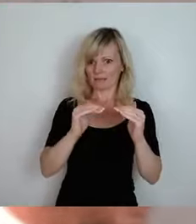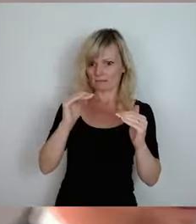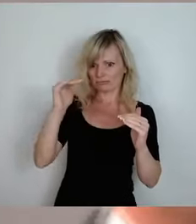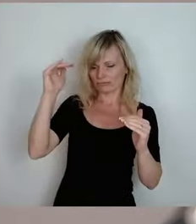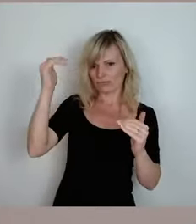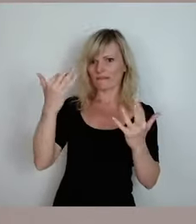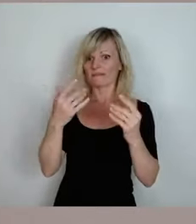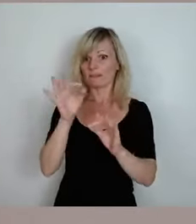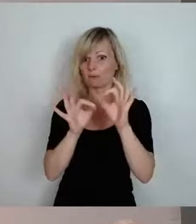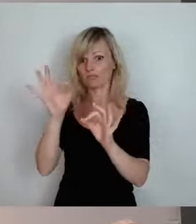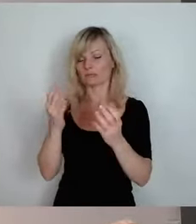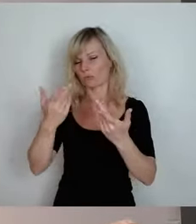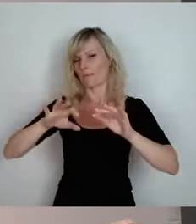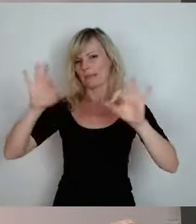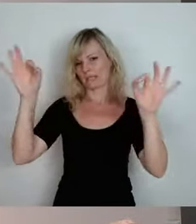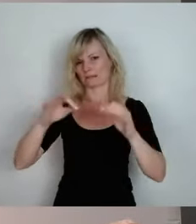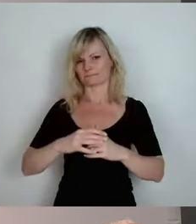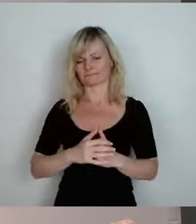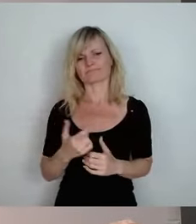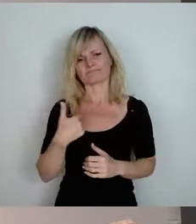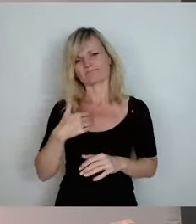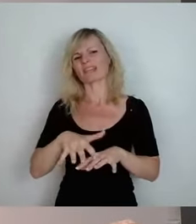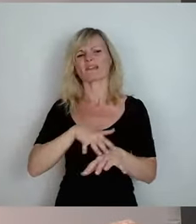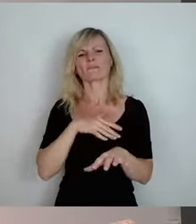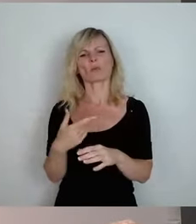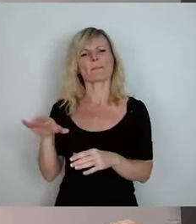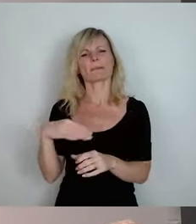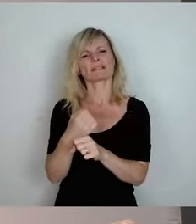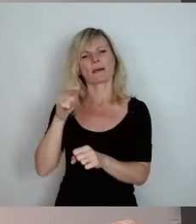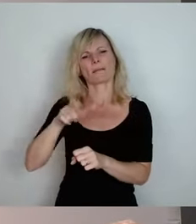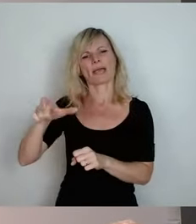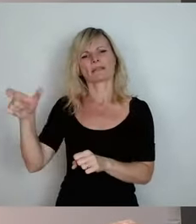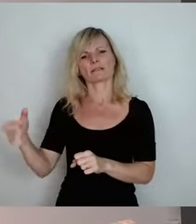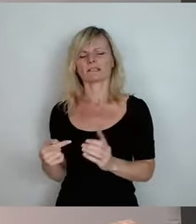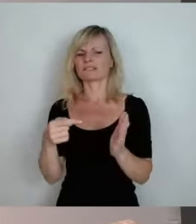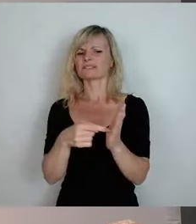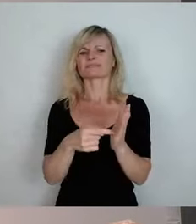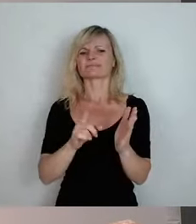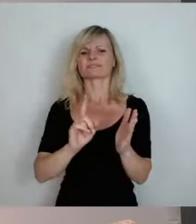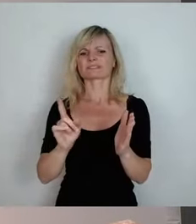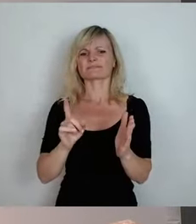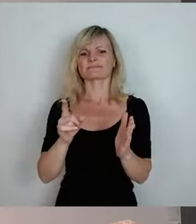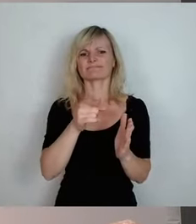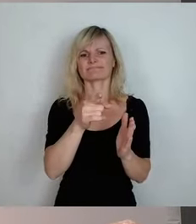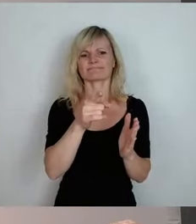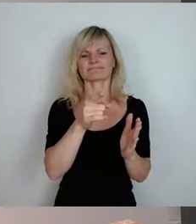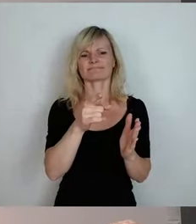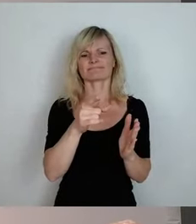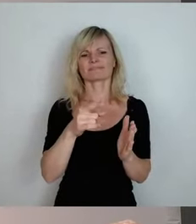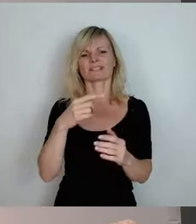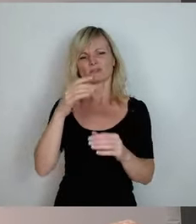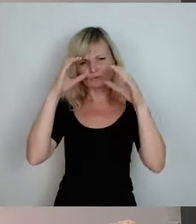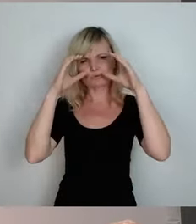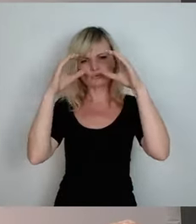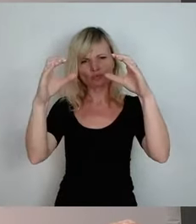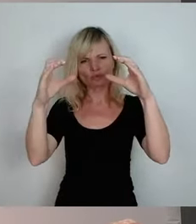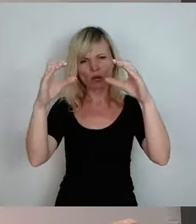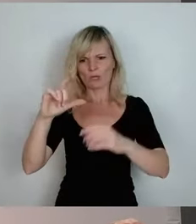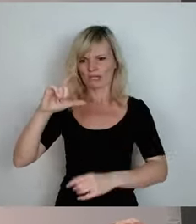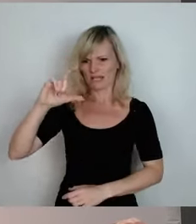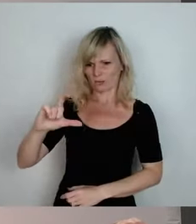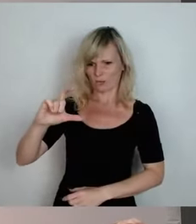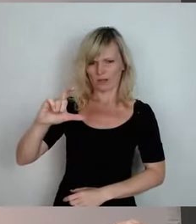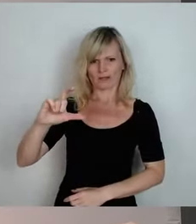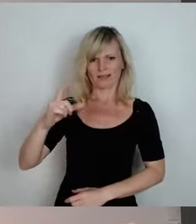Gefühl, meine Mitarbeiter haben das nicht hingesetzt, damit die Fragen der Zuschauer auf die die Sandur laufen, sondern meine Antworten.